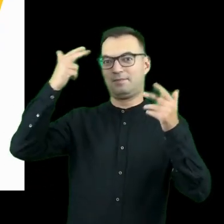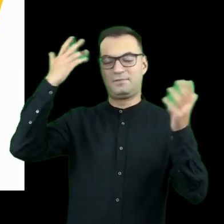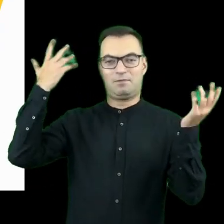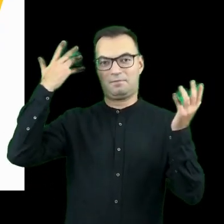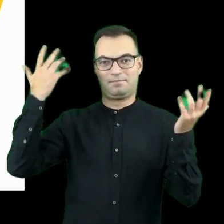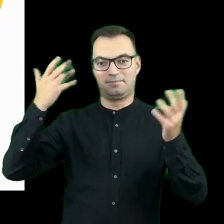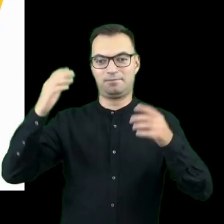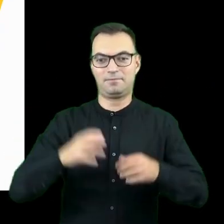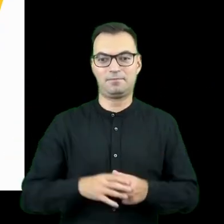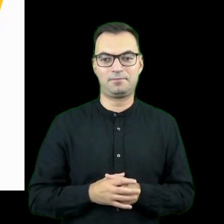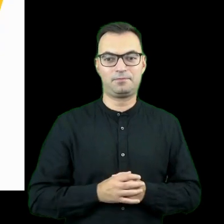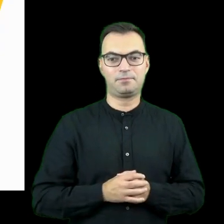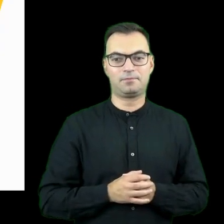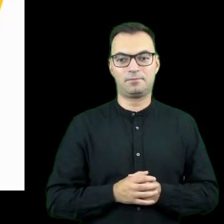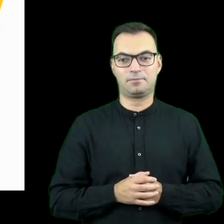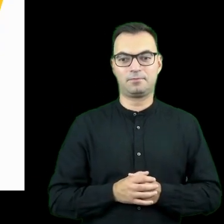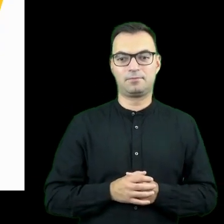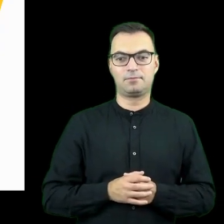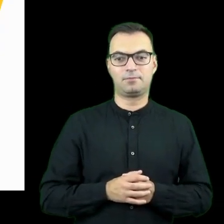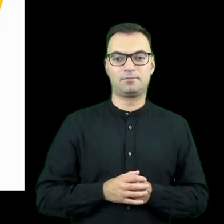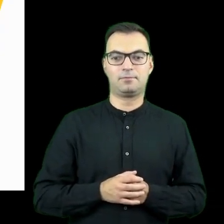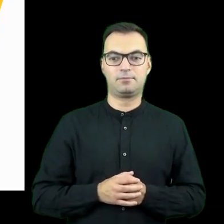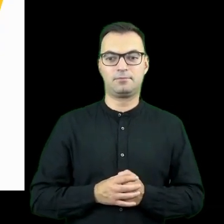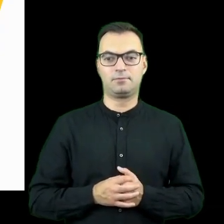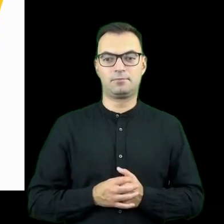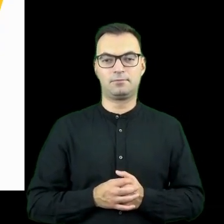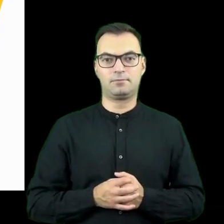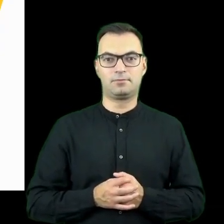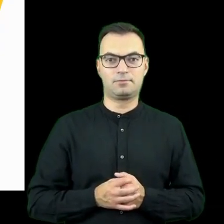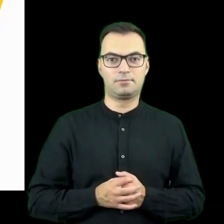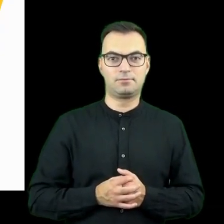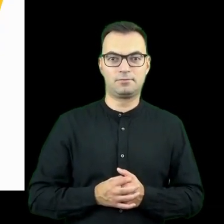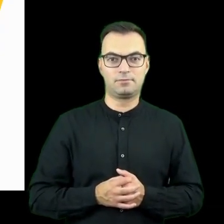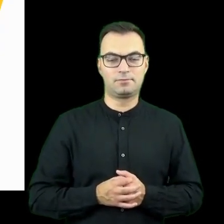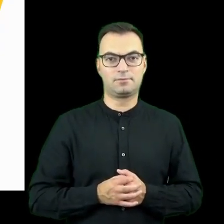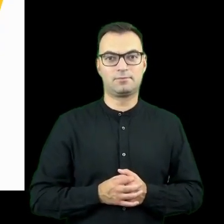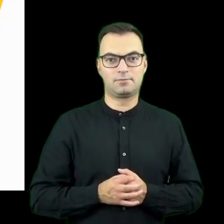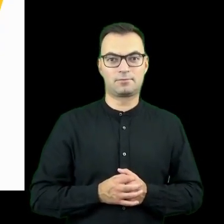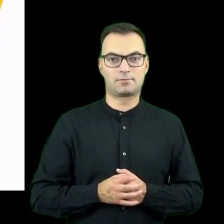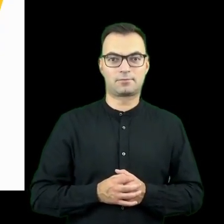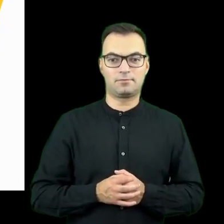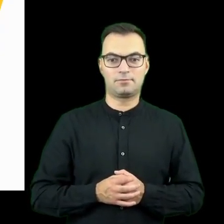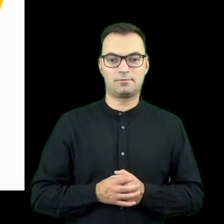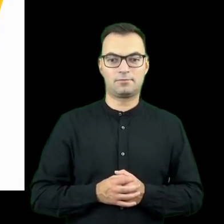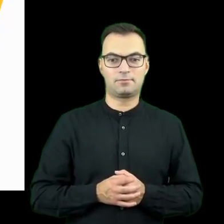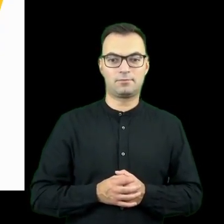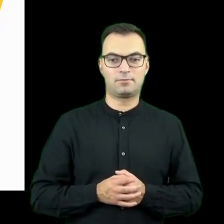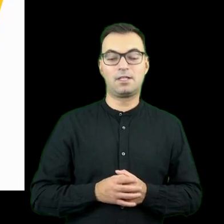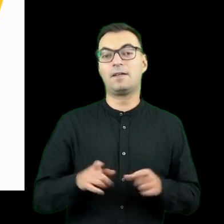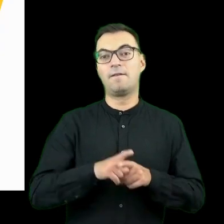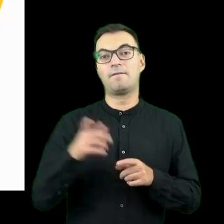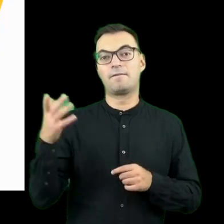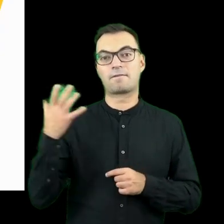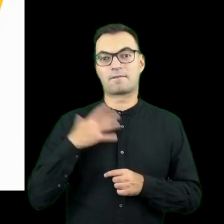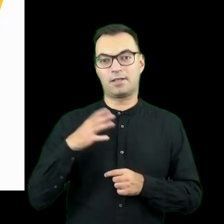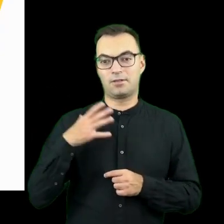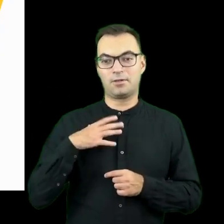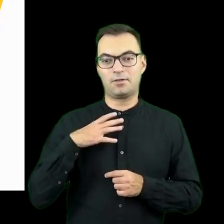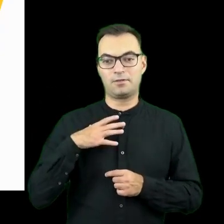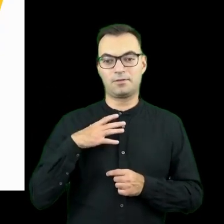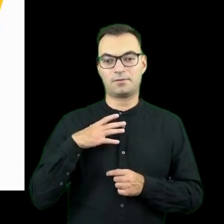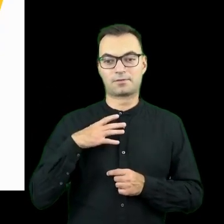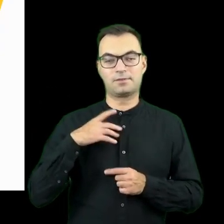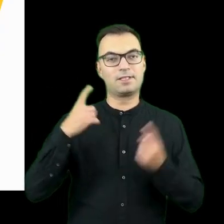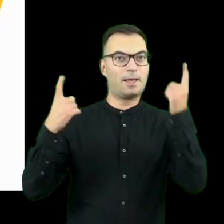uważacie, że z jakiegoś meta poziomu powinny być zaadresowane. Bardzo Was zachęcam też do tego,